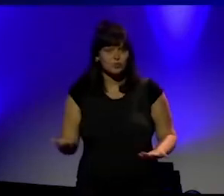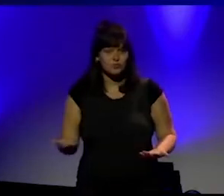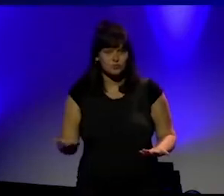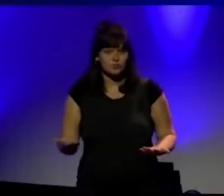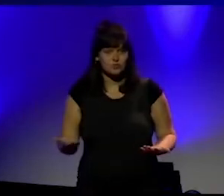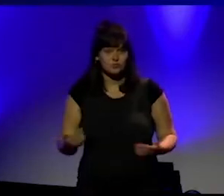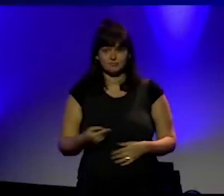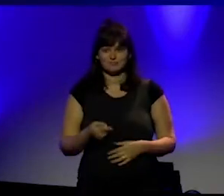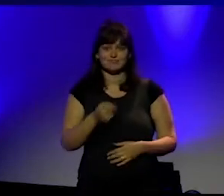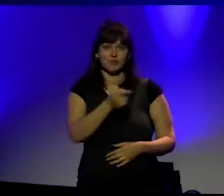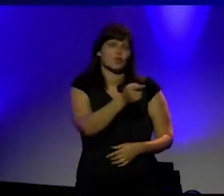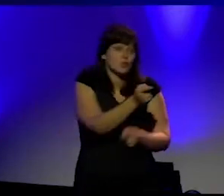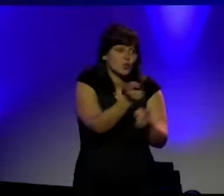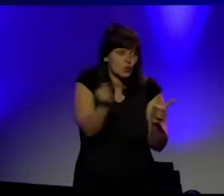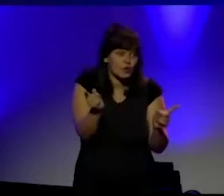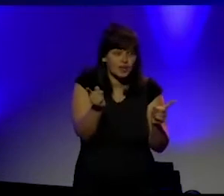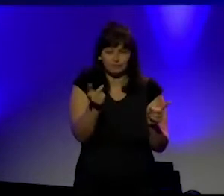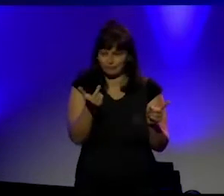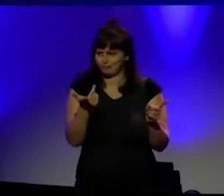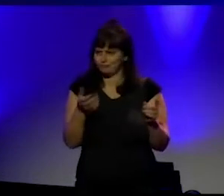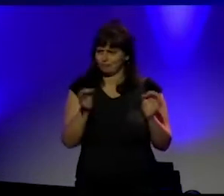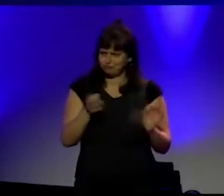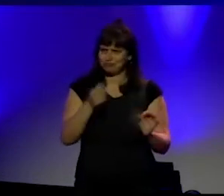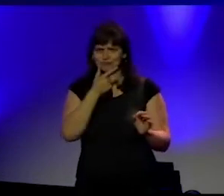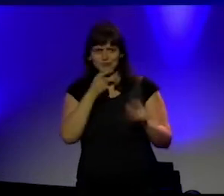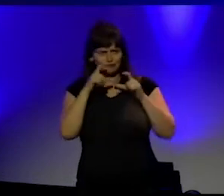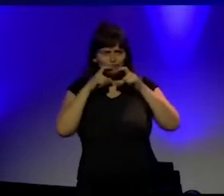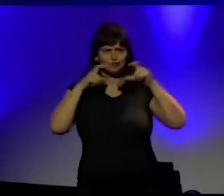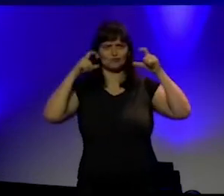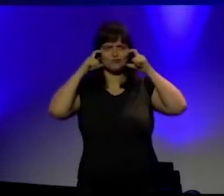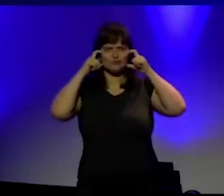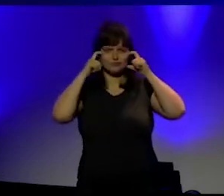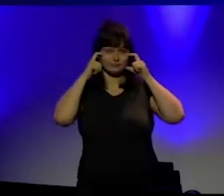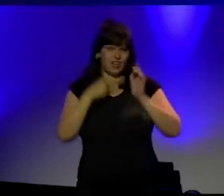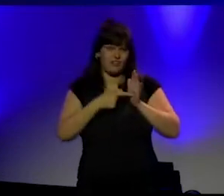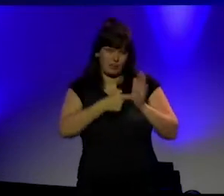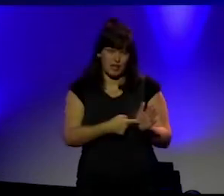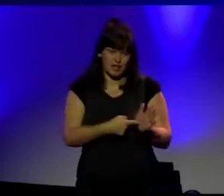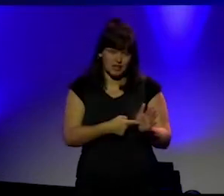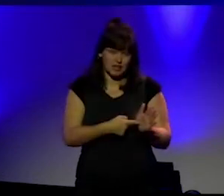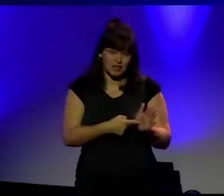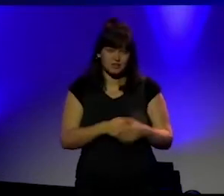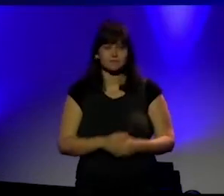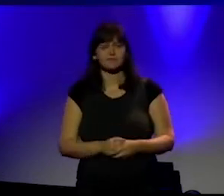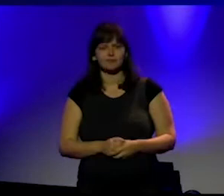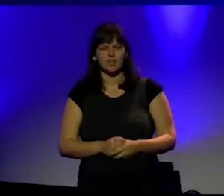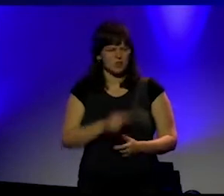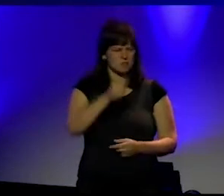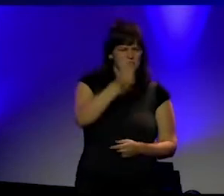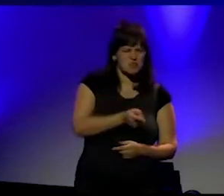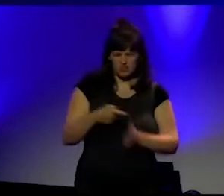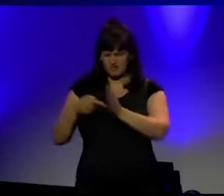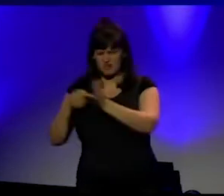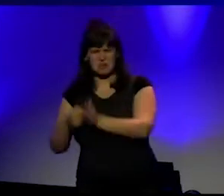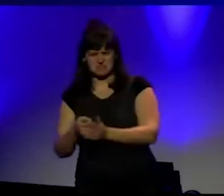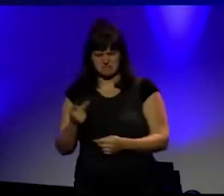U, althans, draagt allemaal mooi dat mondmasker, omdat dat verplicht is. Moeten en verplichten zijn twee